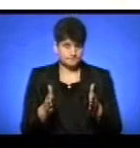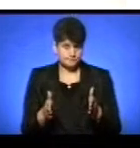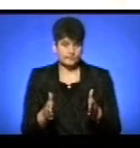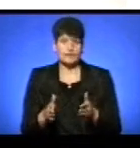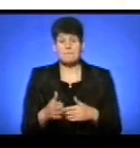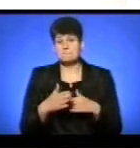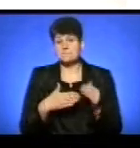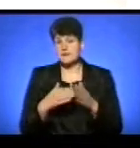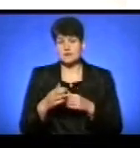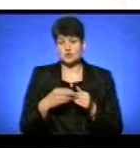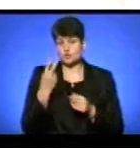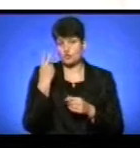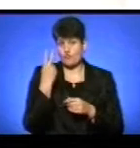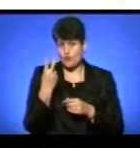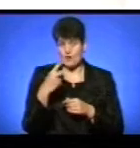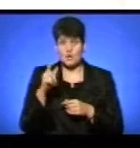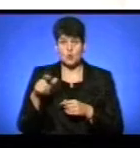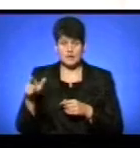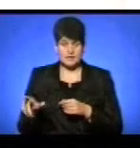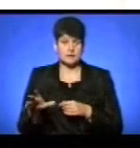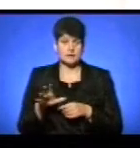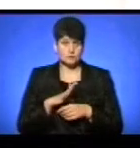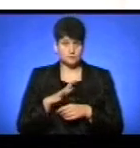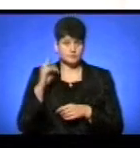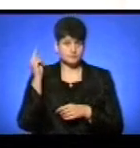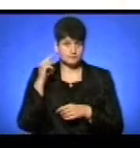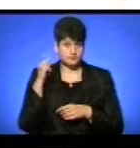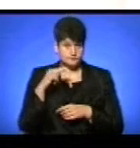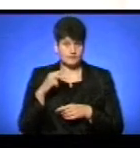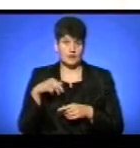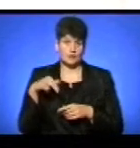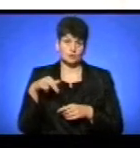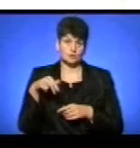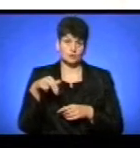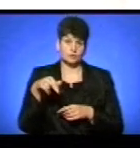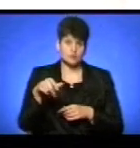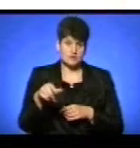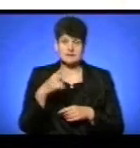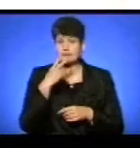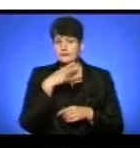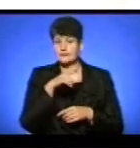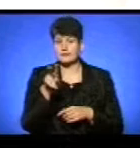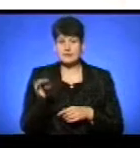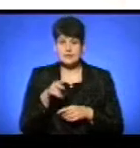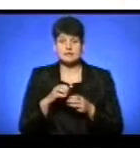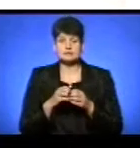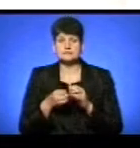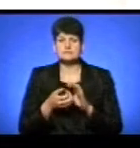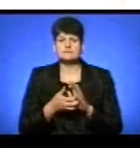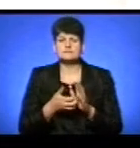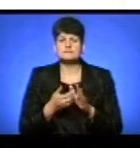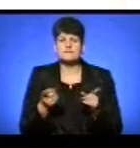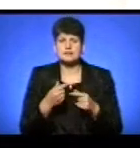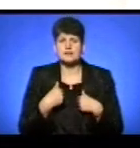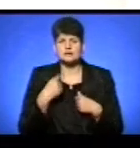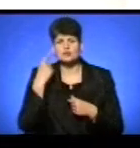практично двоє людей, які пройшли навчання, йдуть по дорозі, дивляться на недоліки, які, на нашу